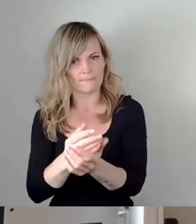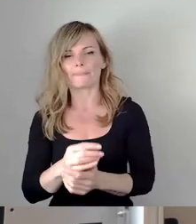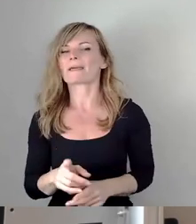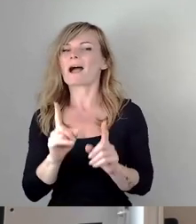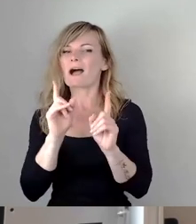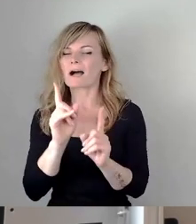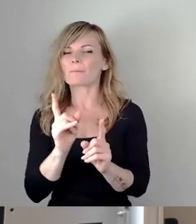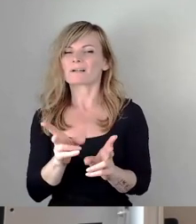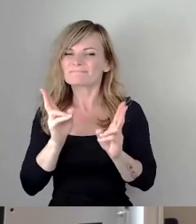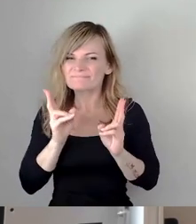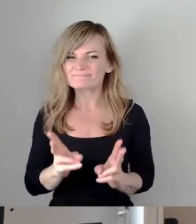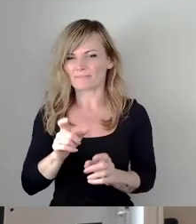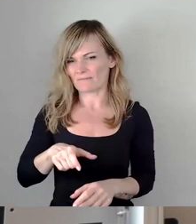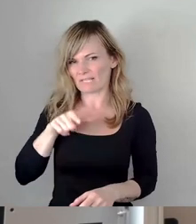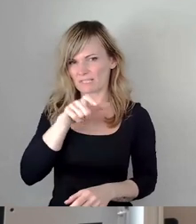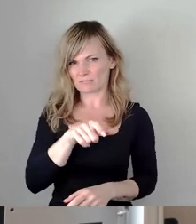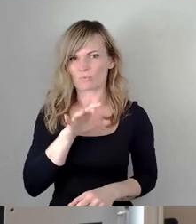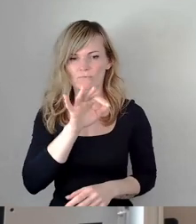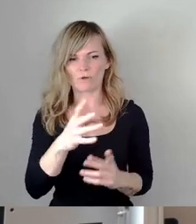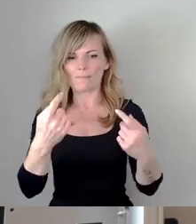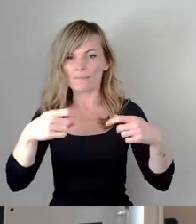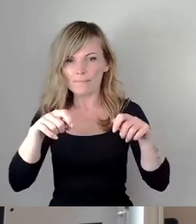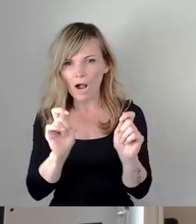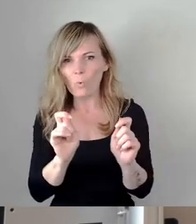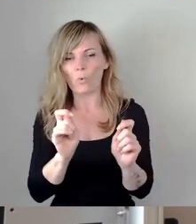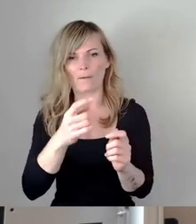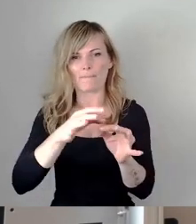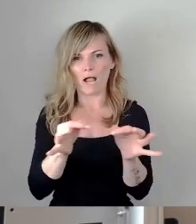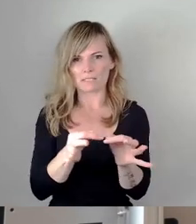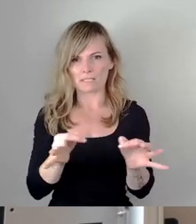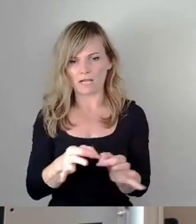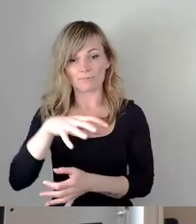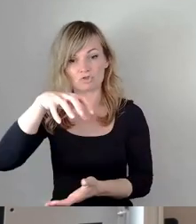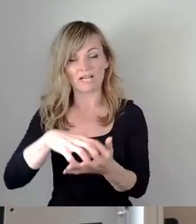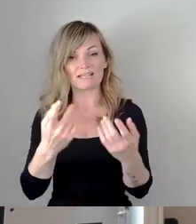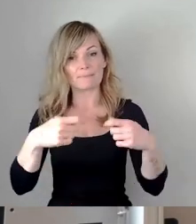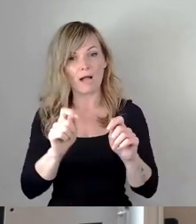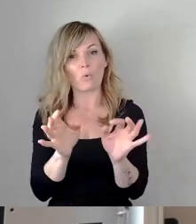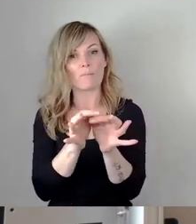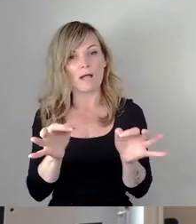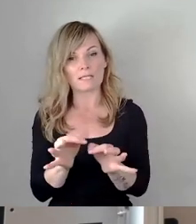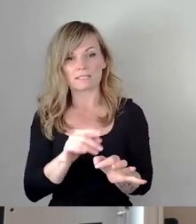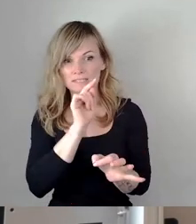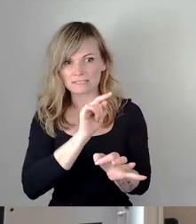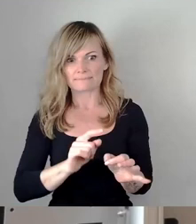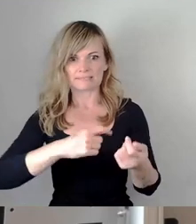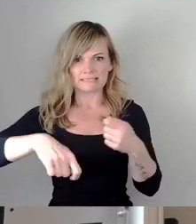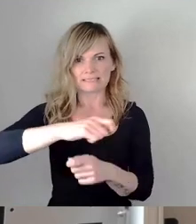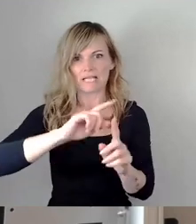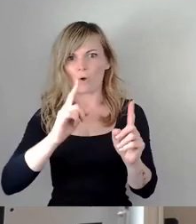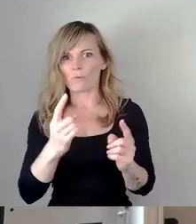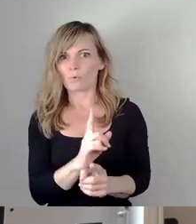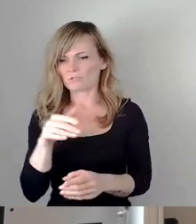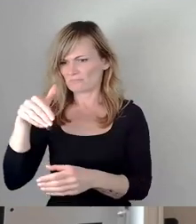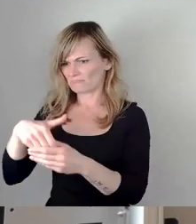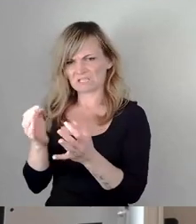notwendigen baulichen und städtebaulichen Maßnahmen sagt der Businessplan aber gar nichts. Und